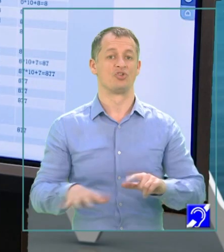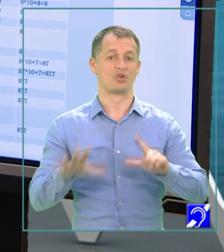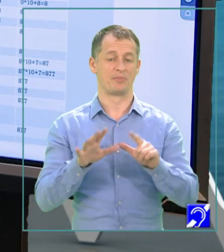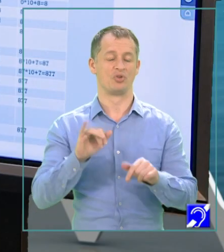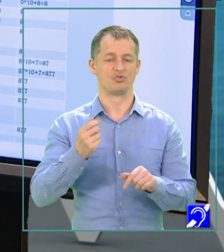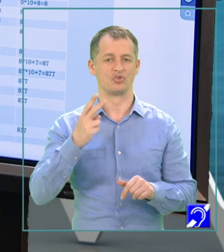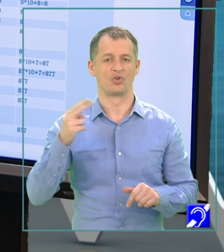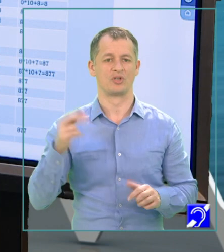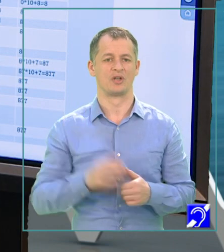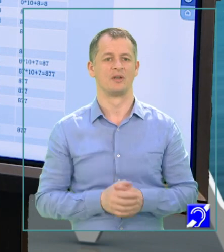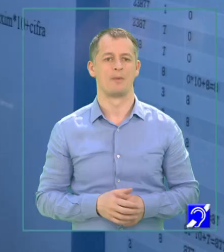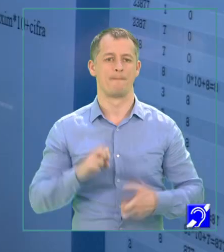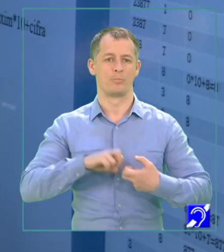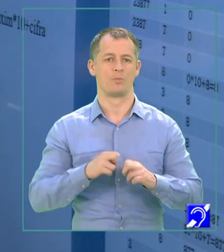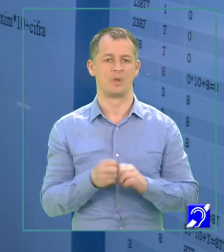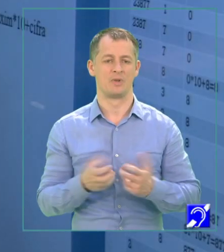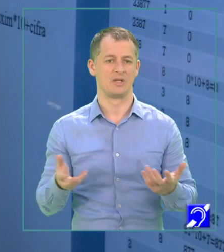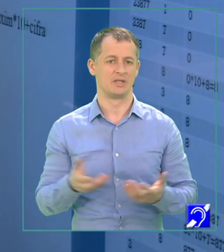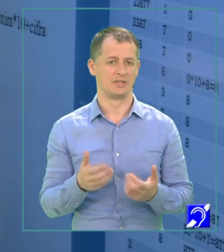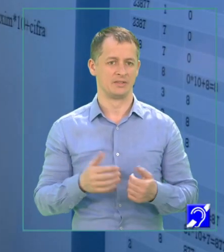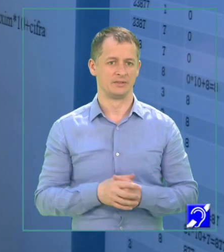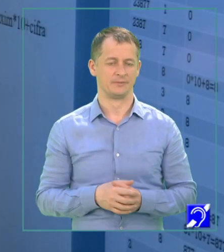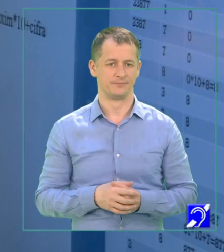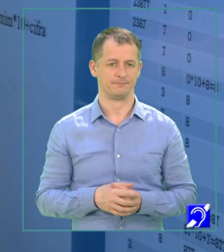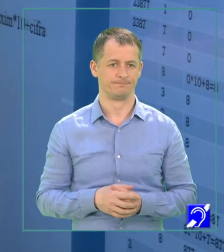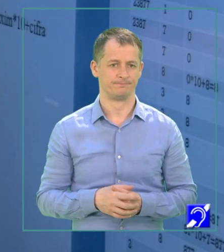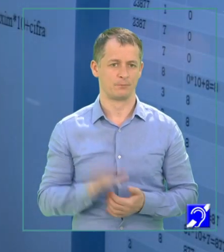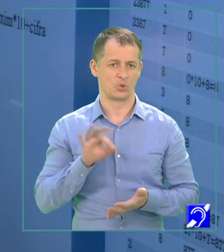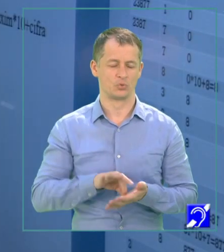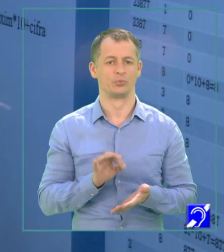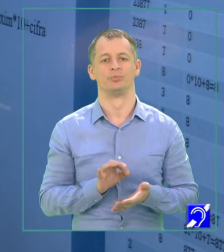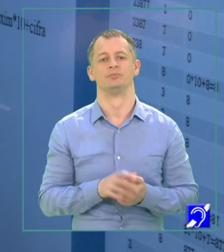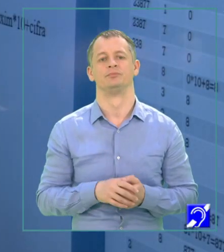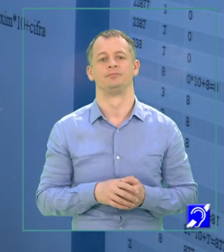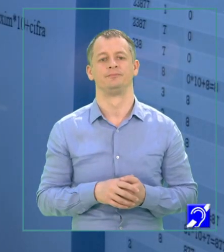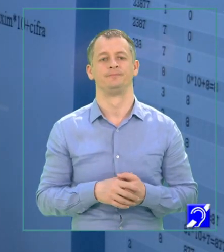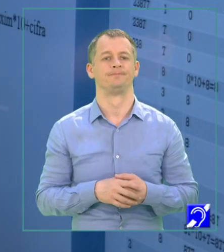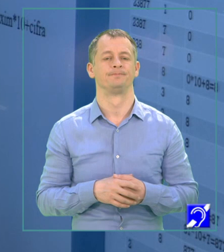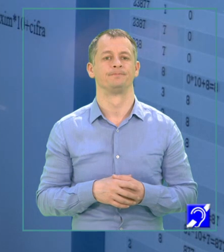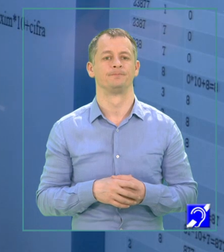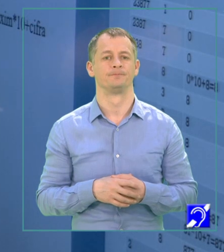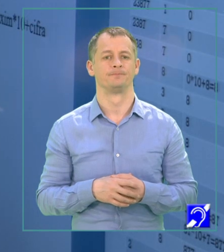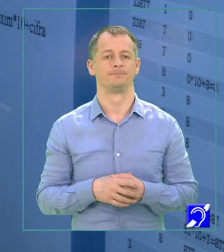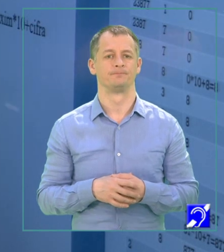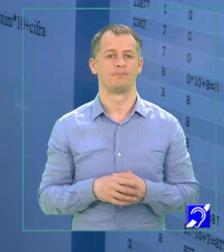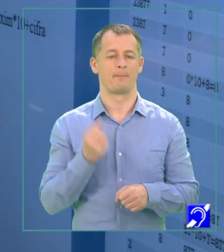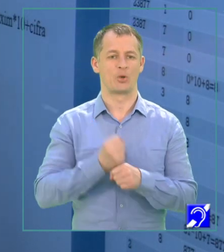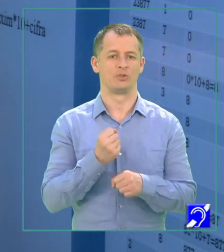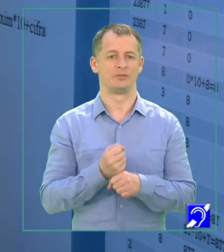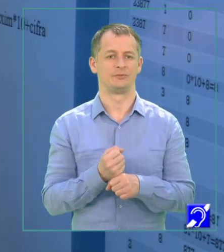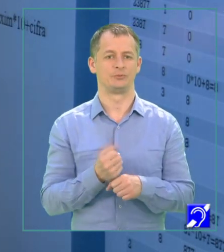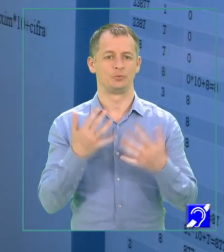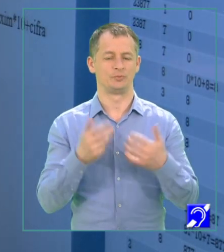Problemele care presupun prelucrarea cifrelor unui număr de regulă fac parte